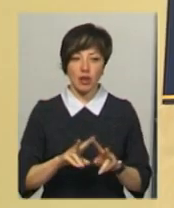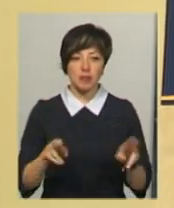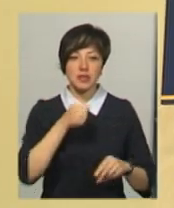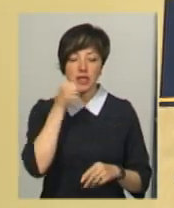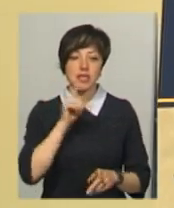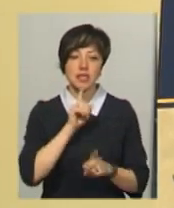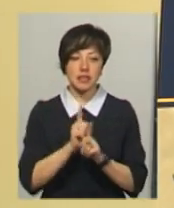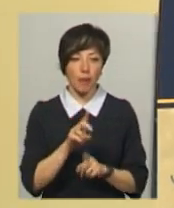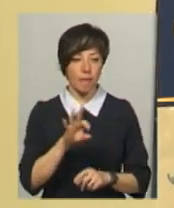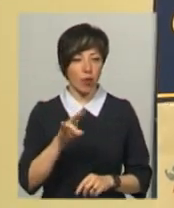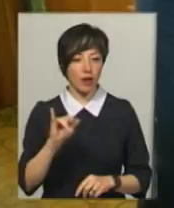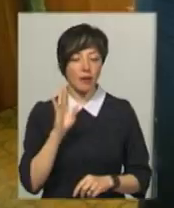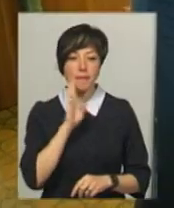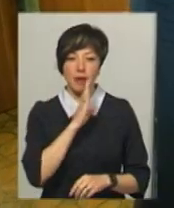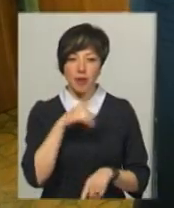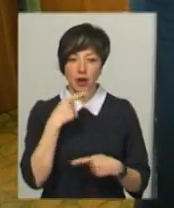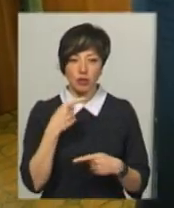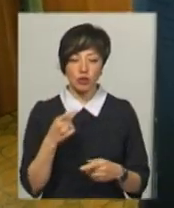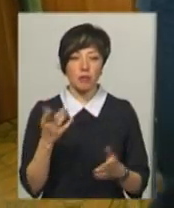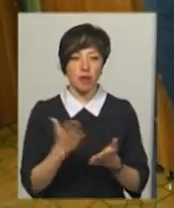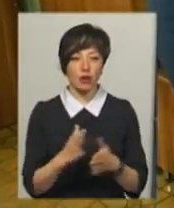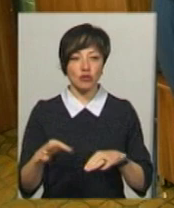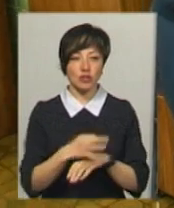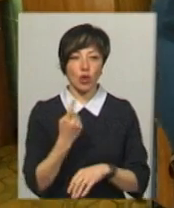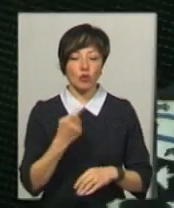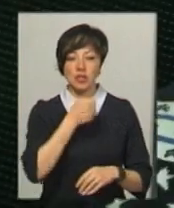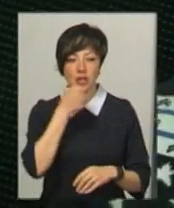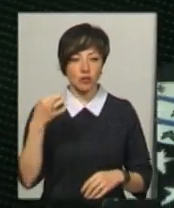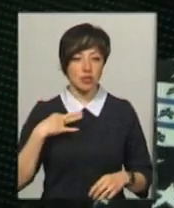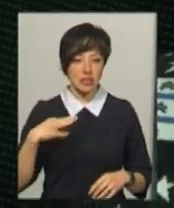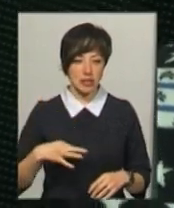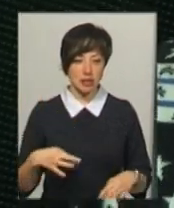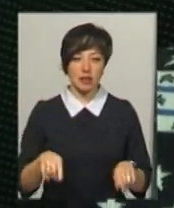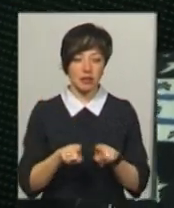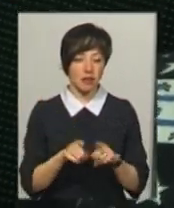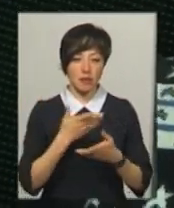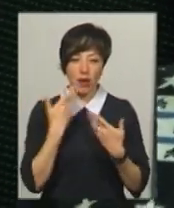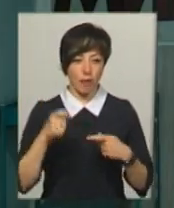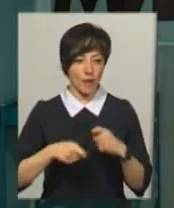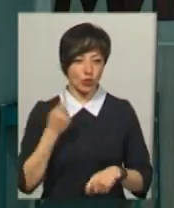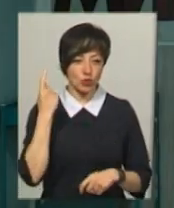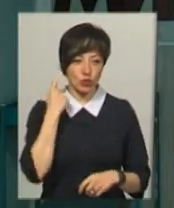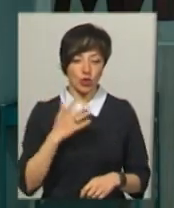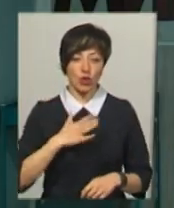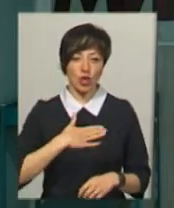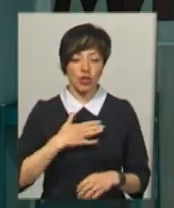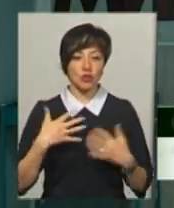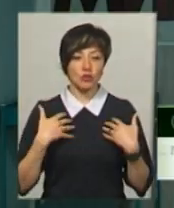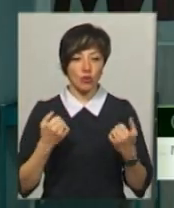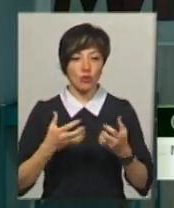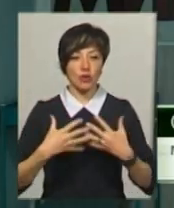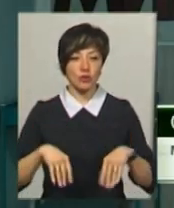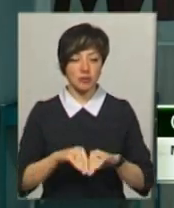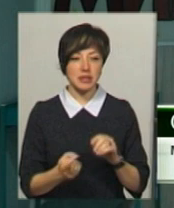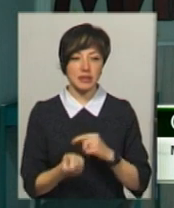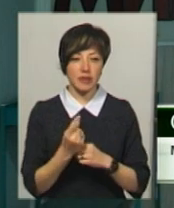старша сестра Поліна. Їхня мама Олена каже, має з чоловіком ще одного найстаршого сина, який не має вад слуху. В нашій здоровій родині